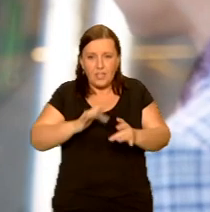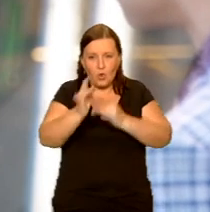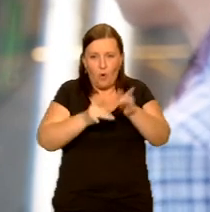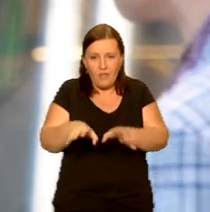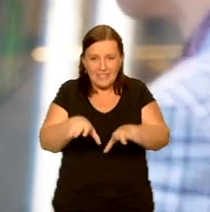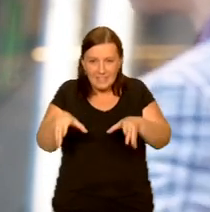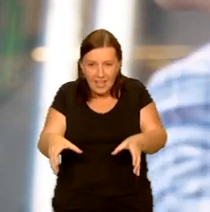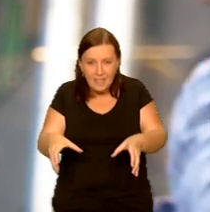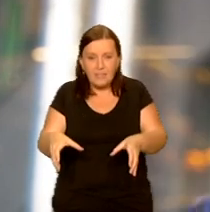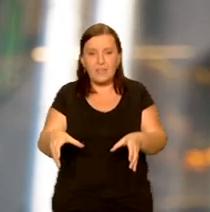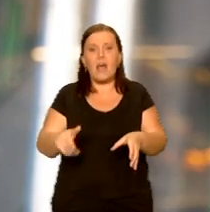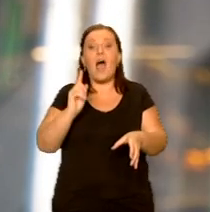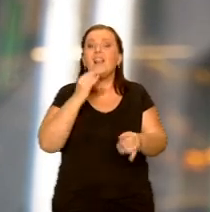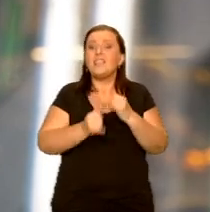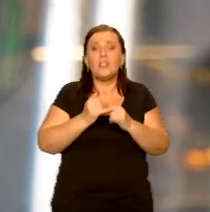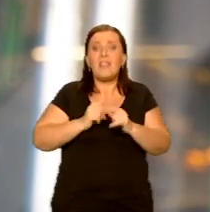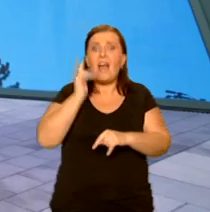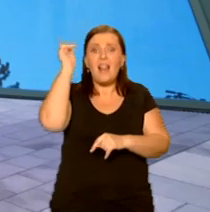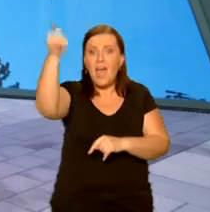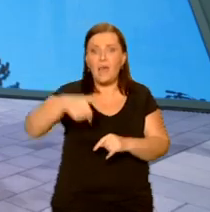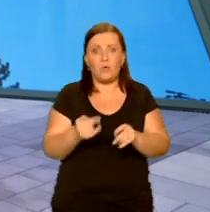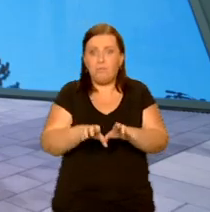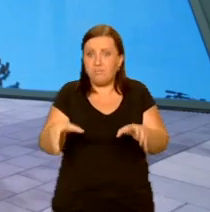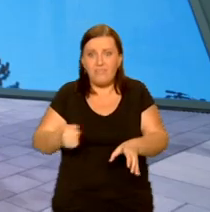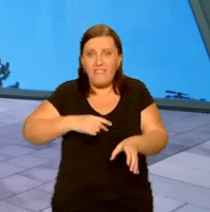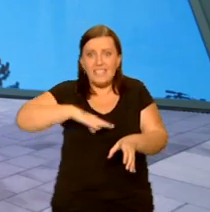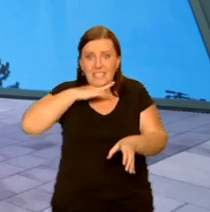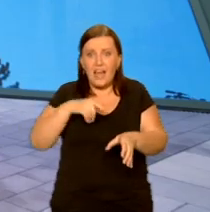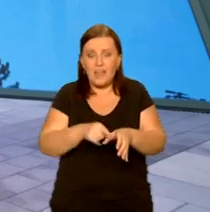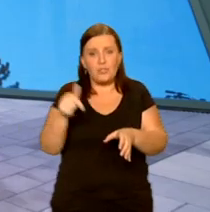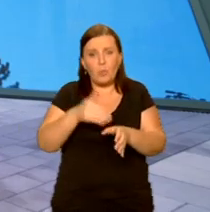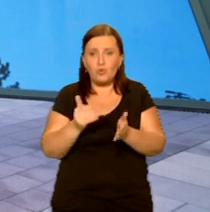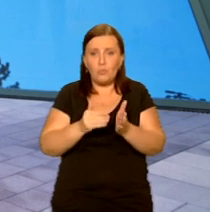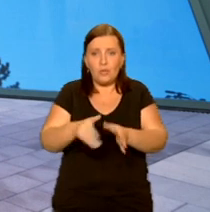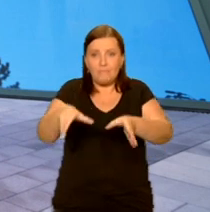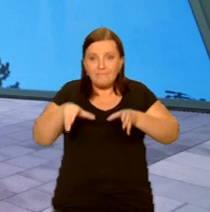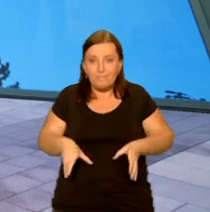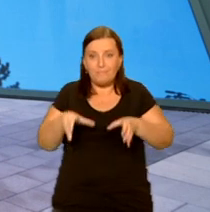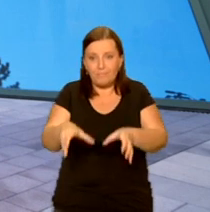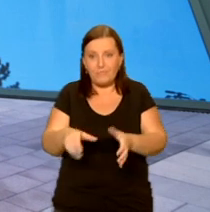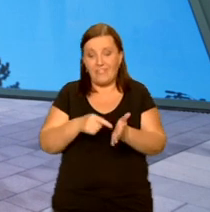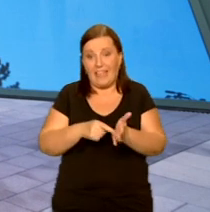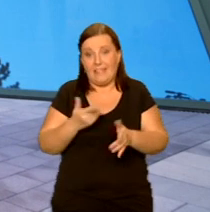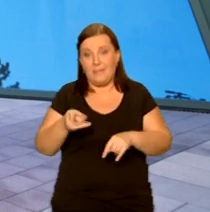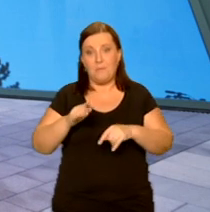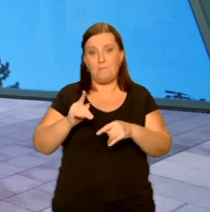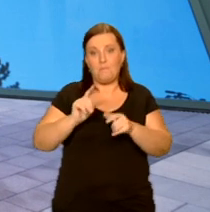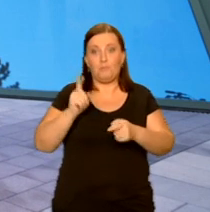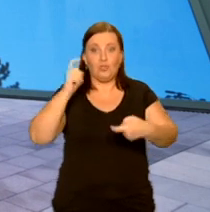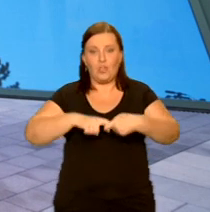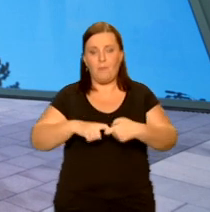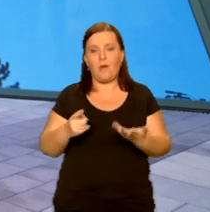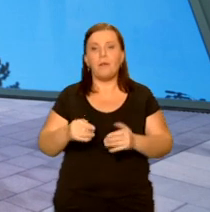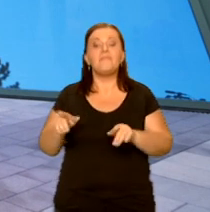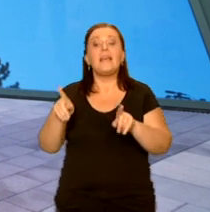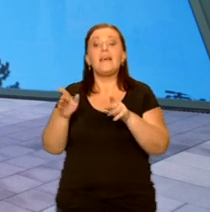się wyprawy dużo dłuższe, potrzebują tego bagażu więcej. Rozwiązaniem jest dla nich przyczepka. Ta przyczepka również odciąża rower,